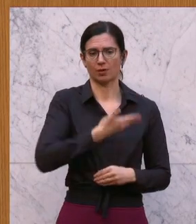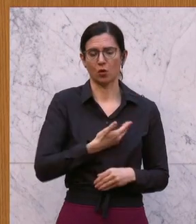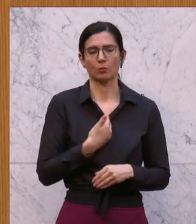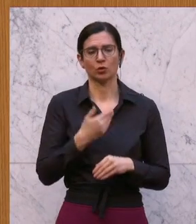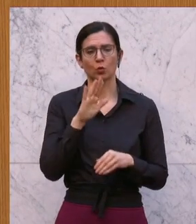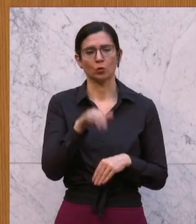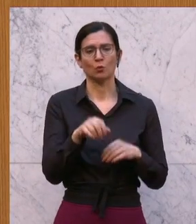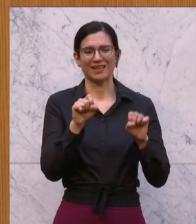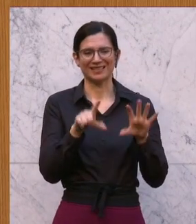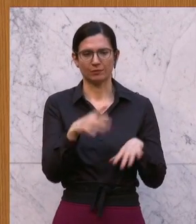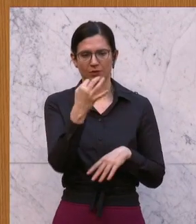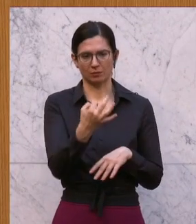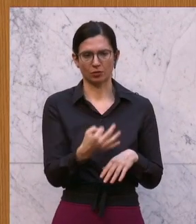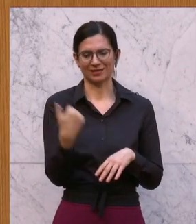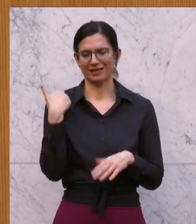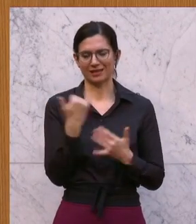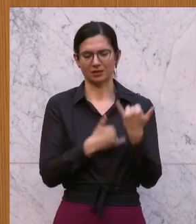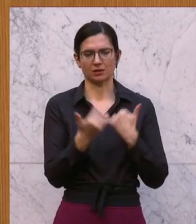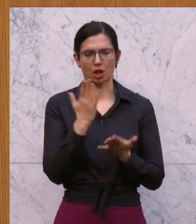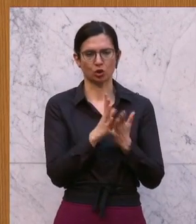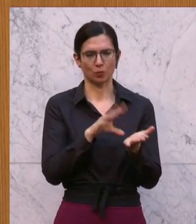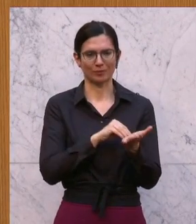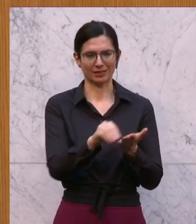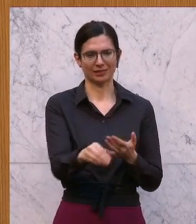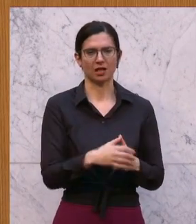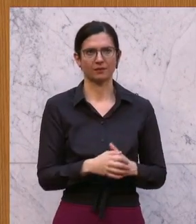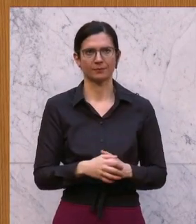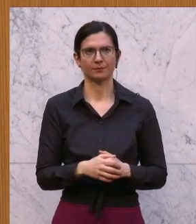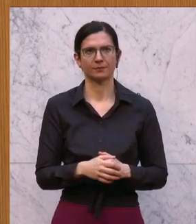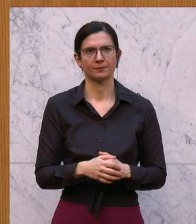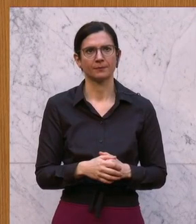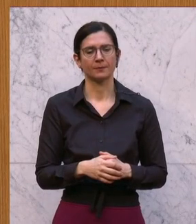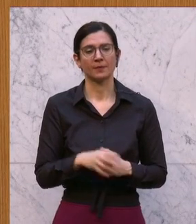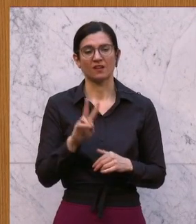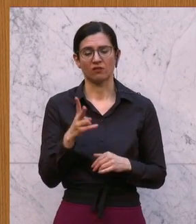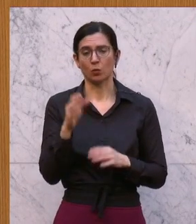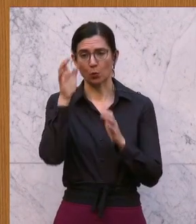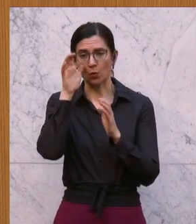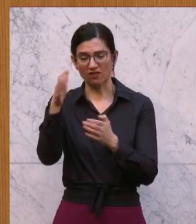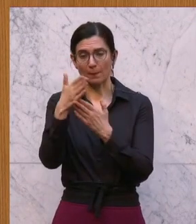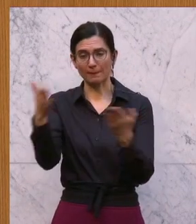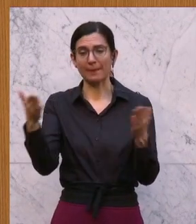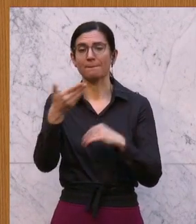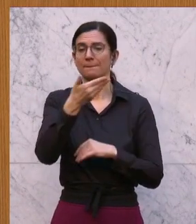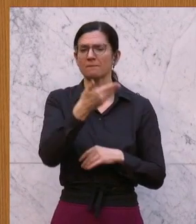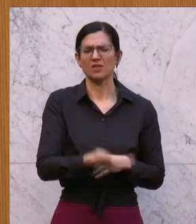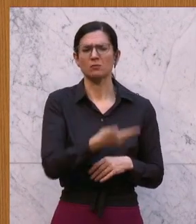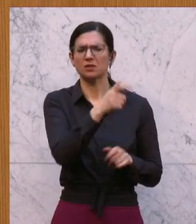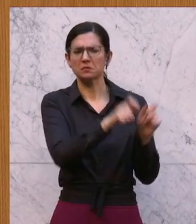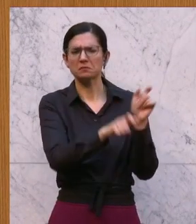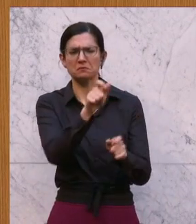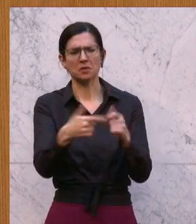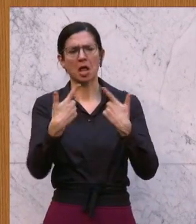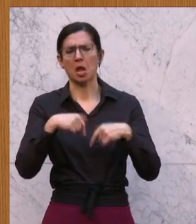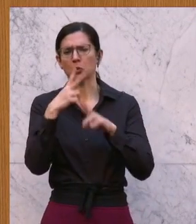17 Prozent bereits letztes Jahr müssen sie höhere Miete bezahlen, weil der ÖVP die Mieterinnen und Mieter in